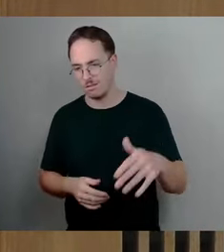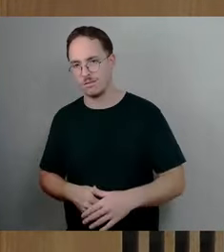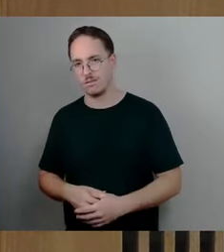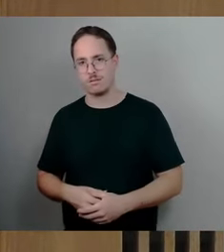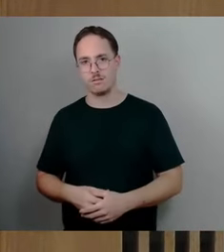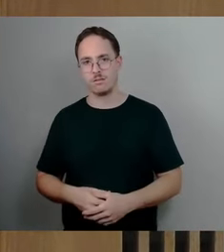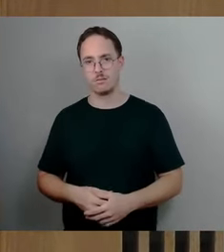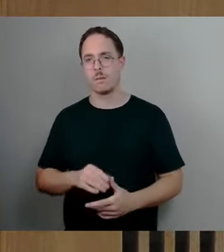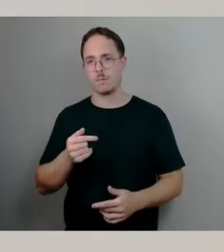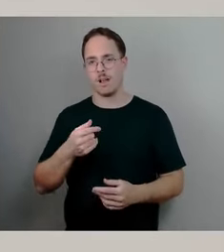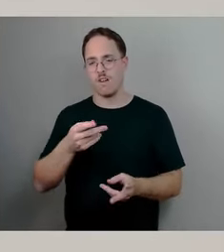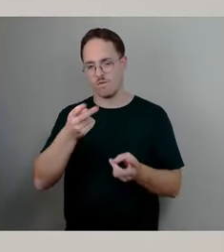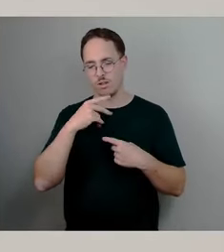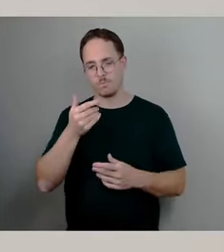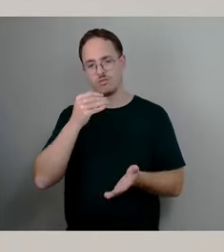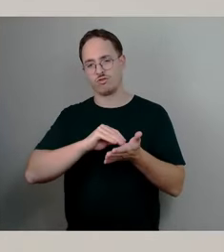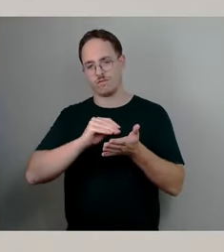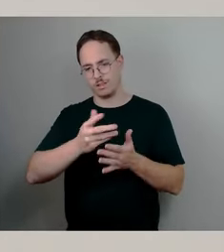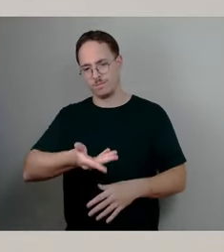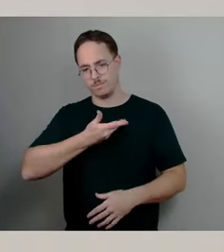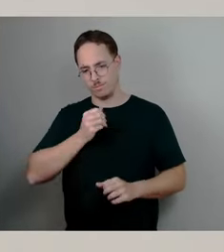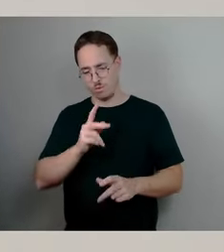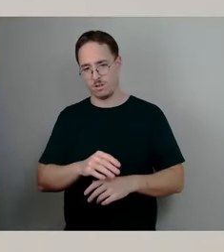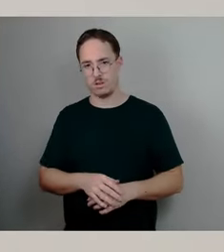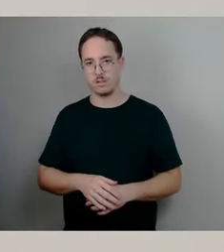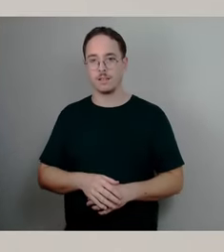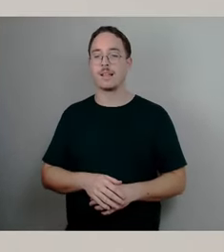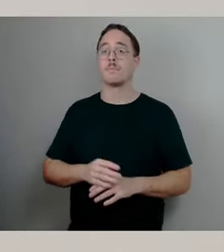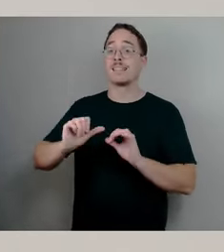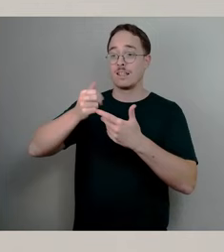Wir können das dann am sechsten, denke ich, nochmal genau im Detail sprechen.